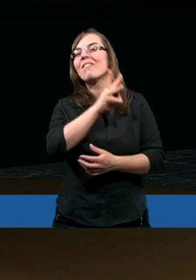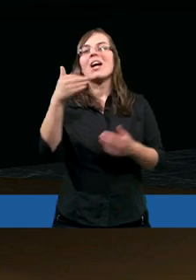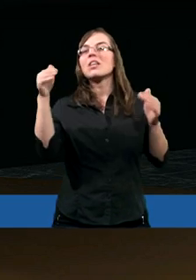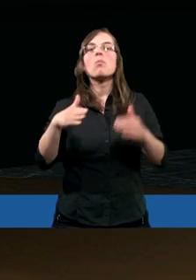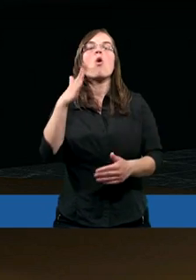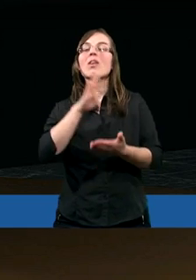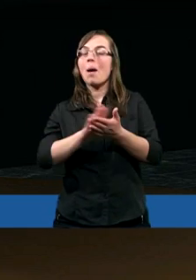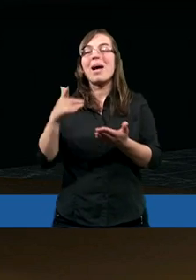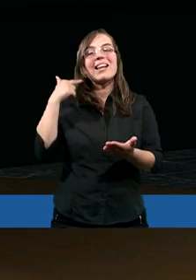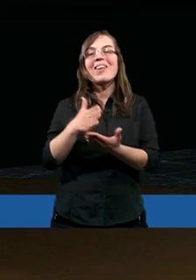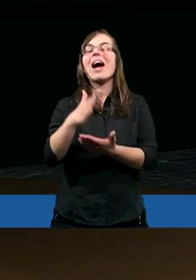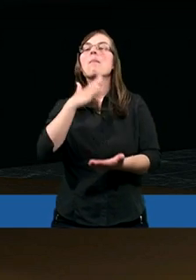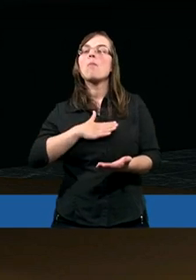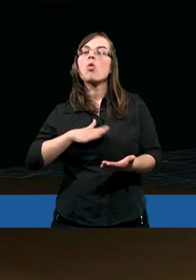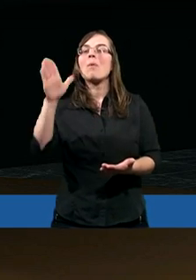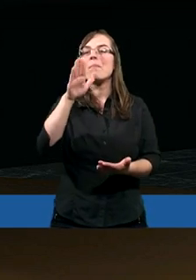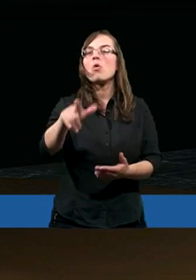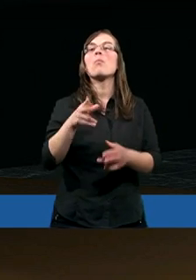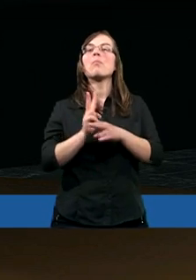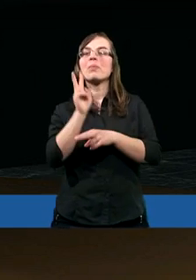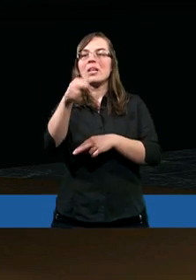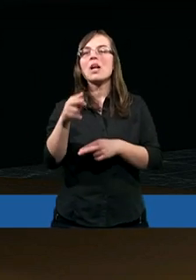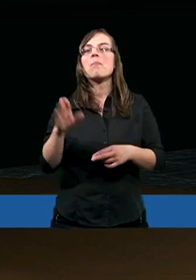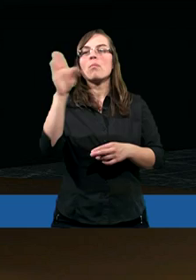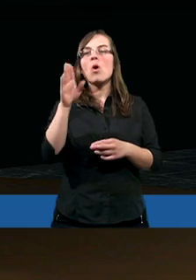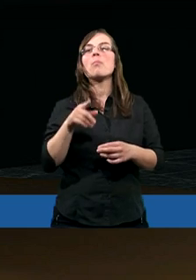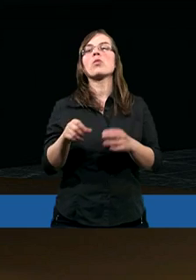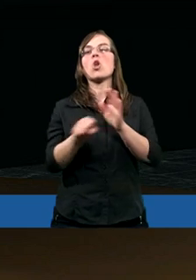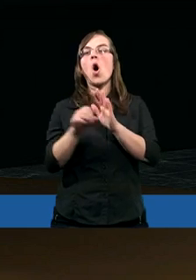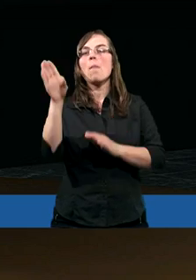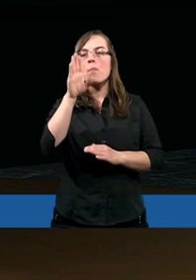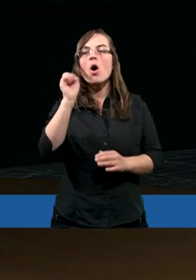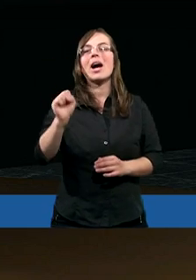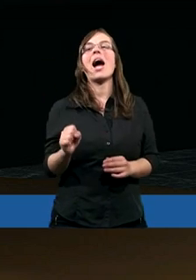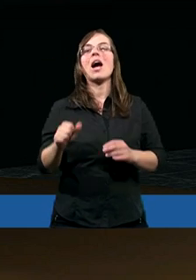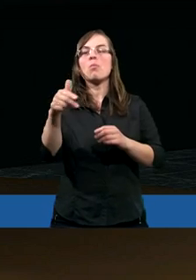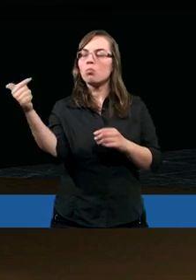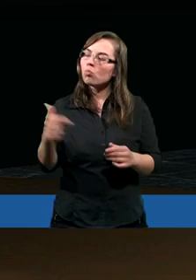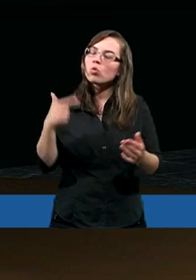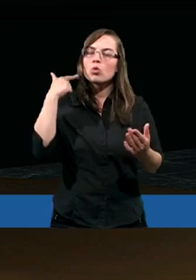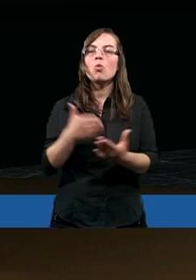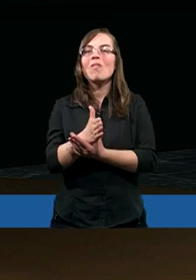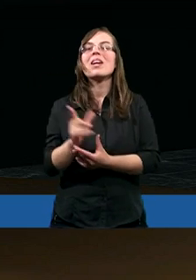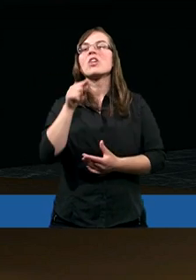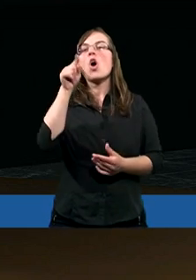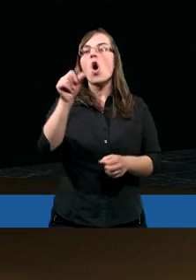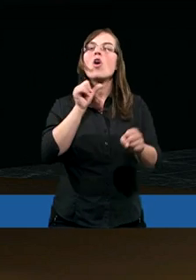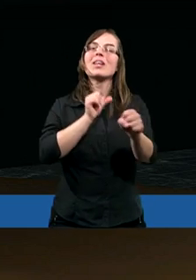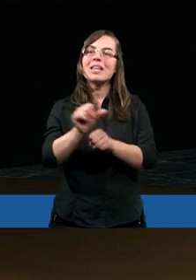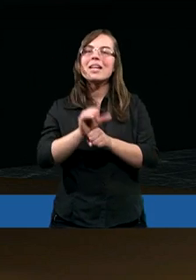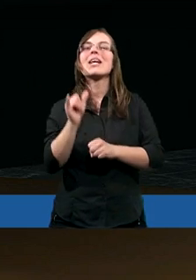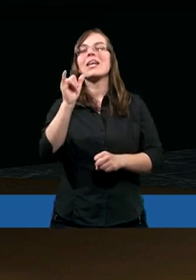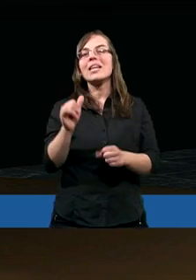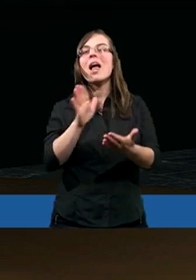można podobać się Bogu. Kto bowiem przystępuje do Boga, musi uwierzyć, że On istnieje